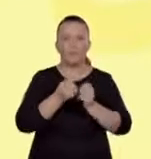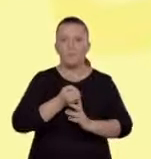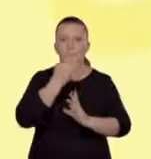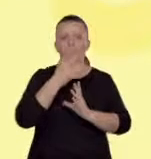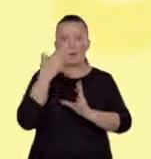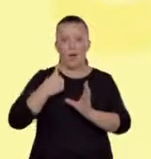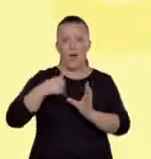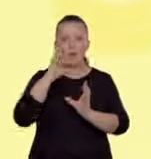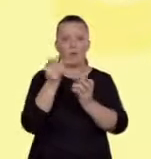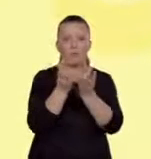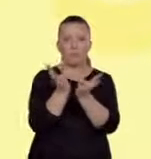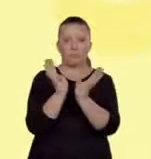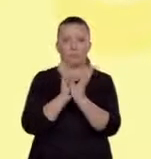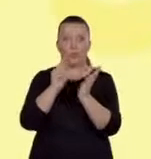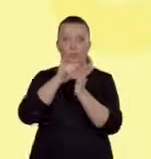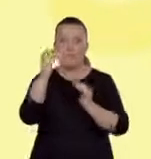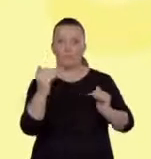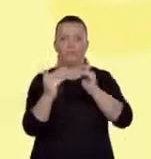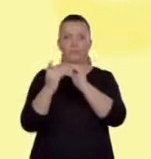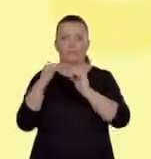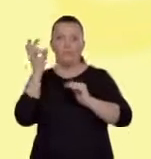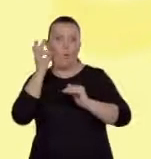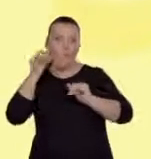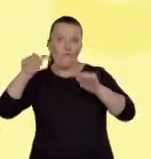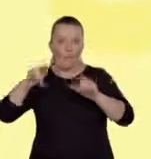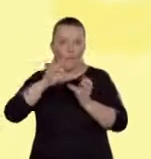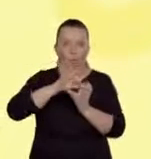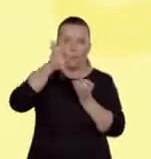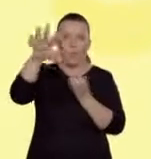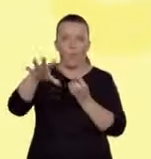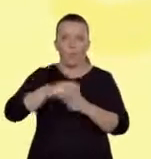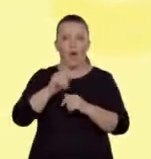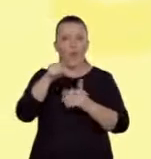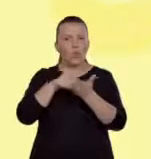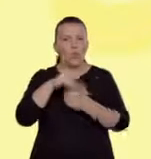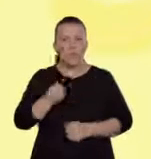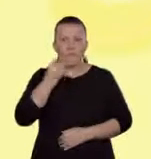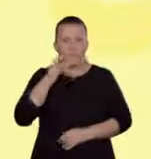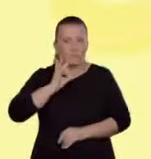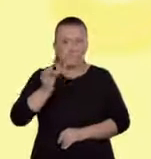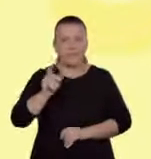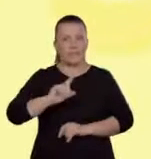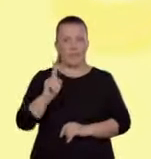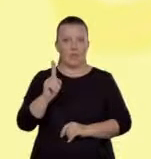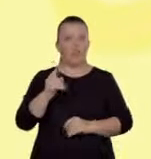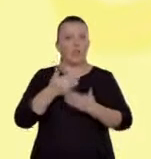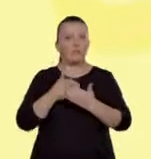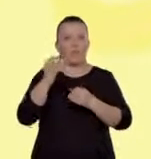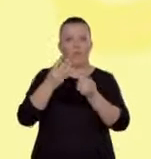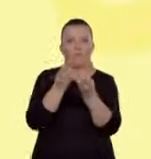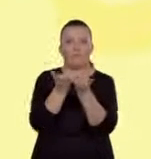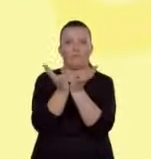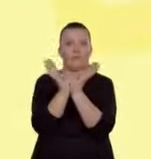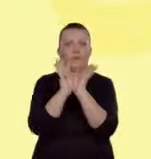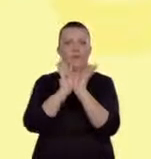stanowi przystosowanie do owadopylności. Nie są to jednak kwiaty wyspecjalizowane, to znaczy mają one otwartą budowę, nie produkują